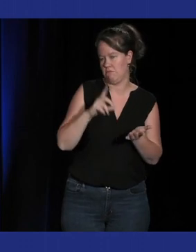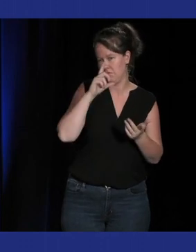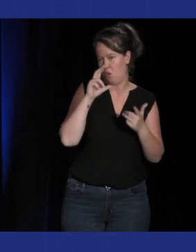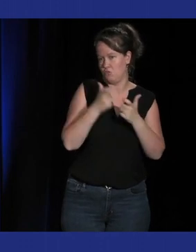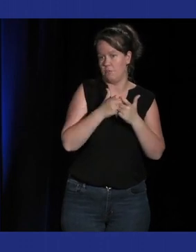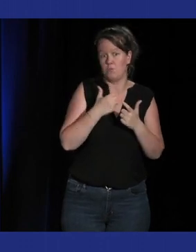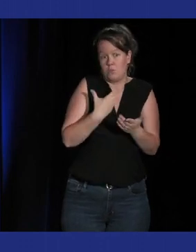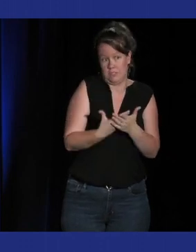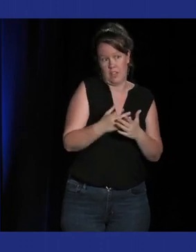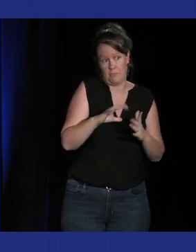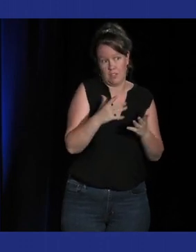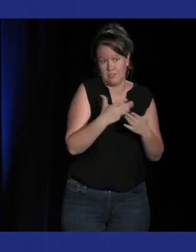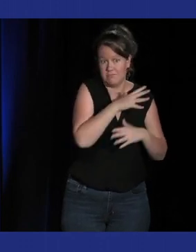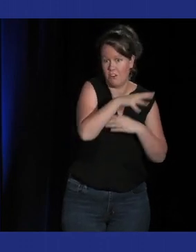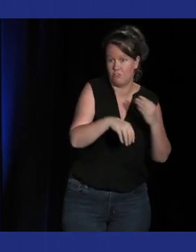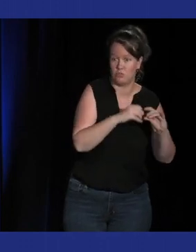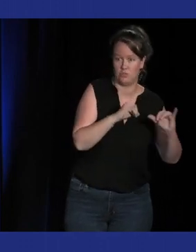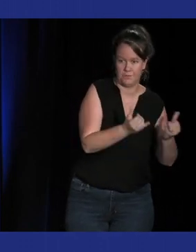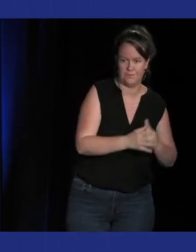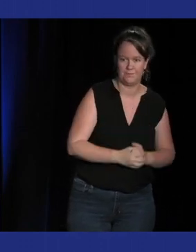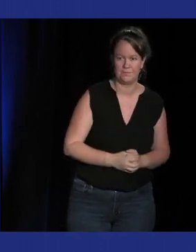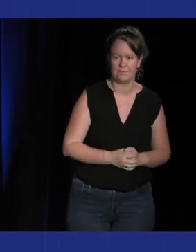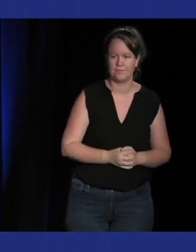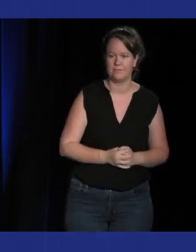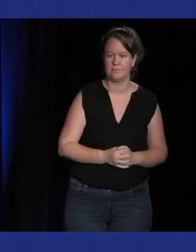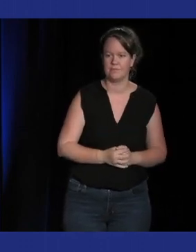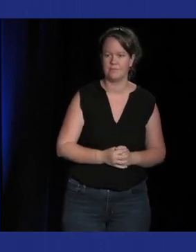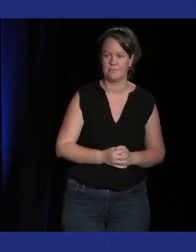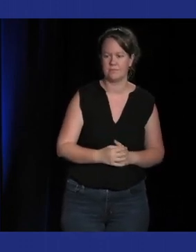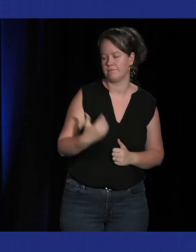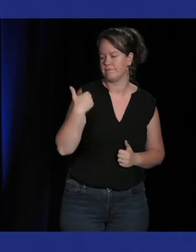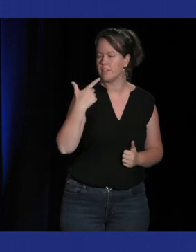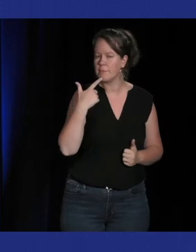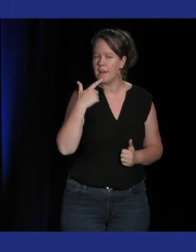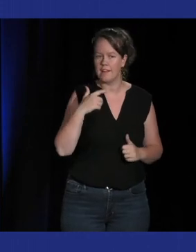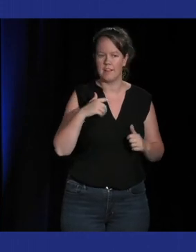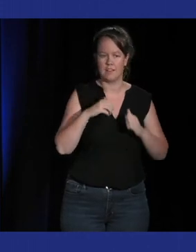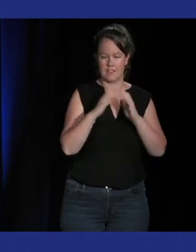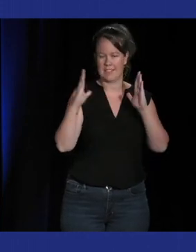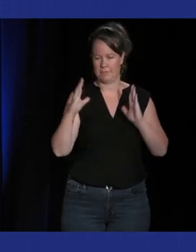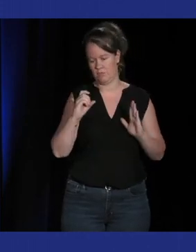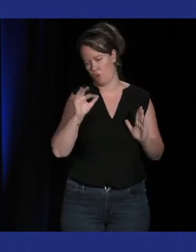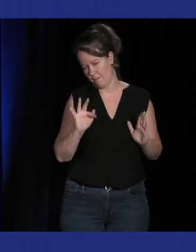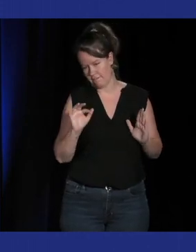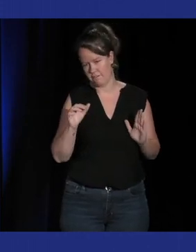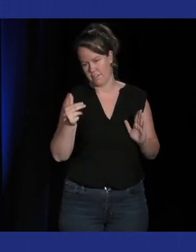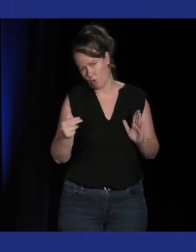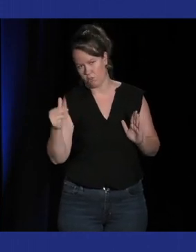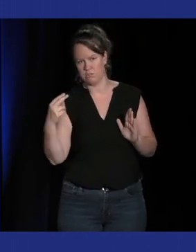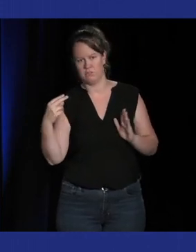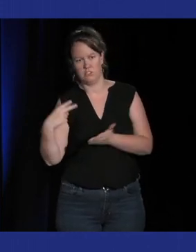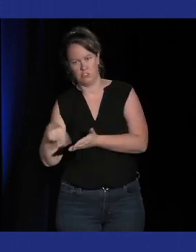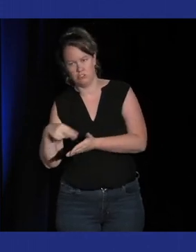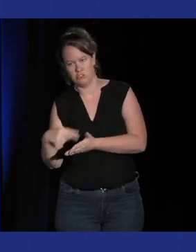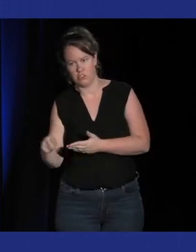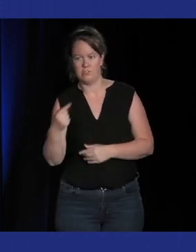moyens divers et variés je précise par ailleurs que Cryptead of the Necrodancer et Melody of Memory sont jouables dans le cadre du